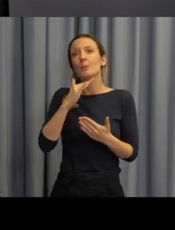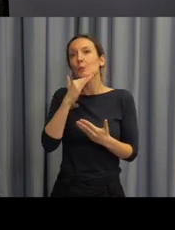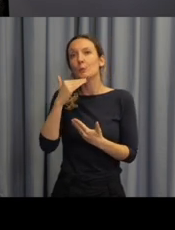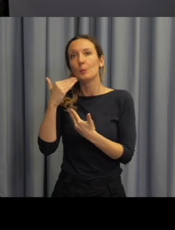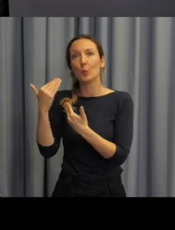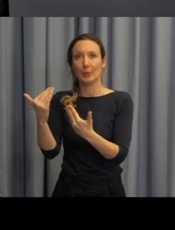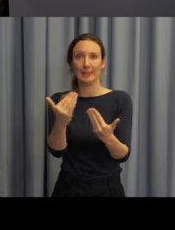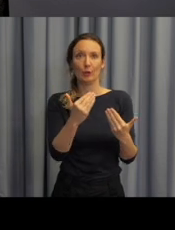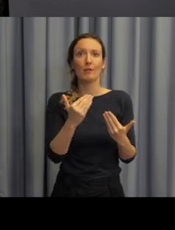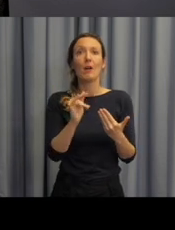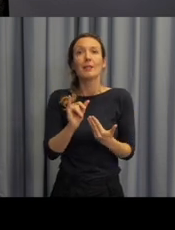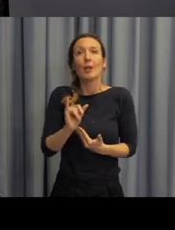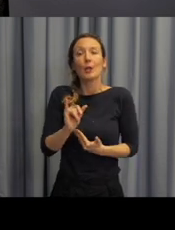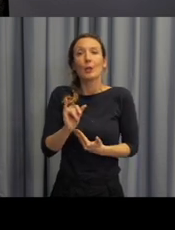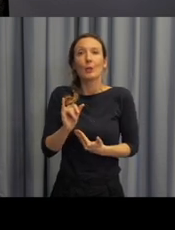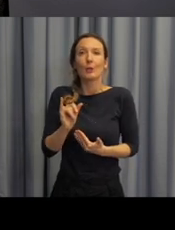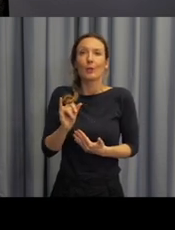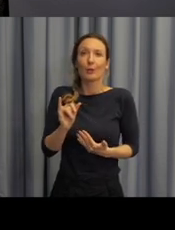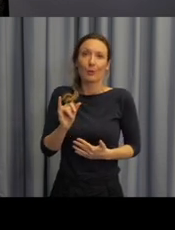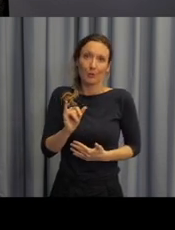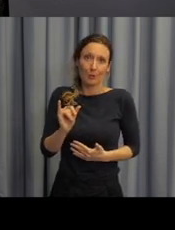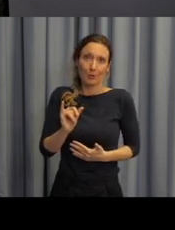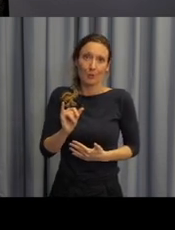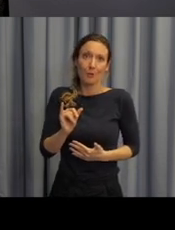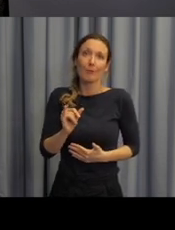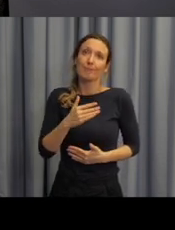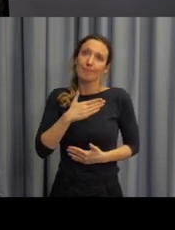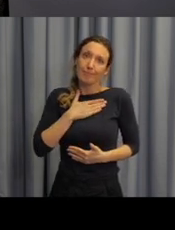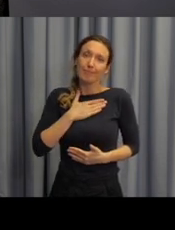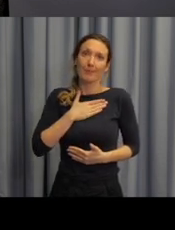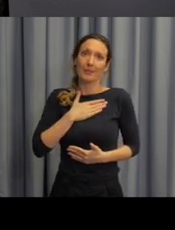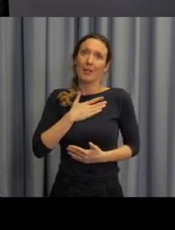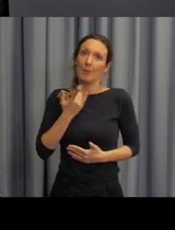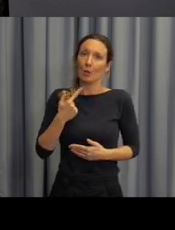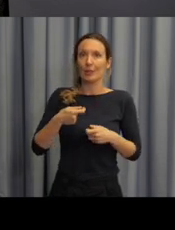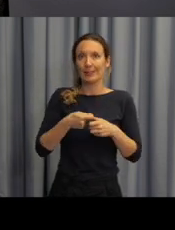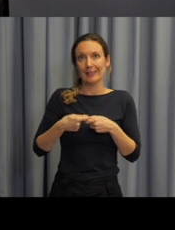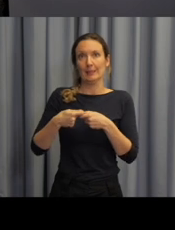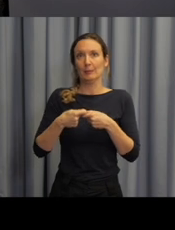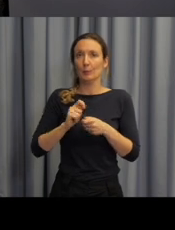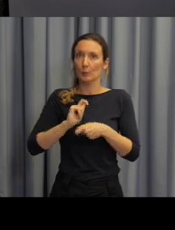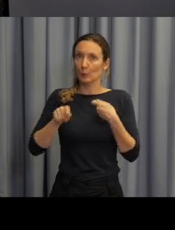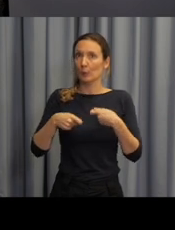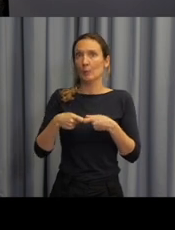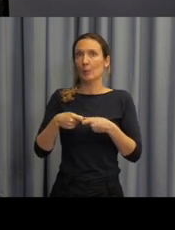kteří na tom našem společném výstupu spolupracovali,